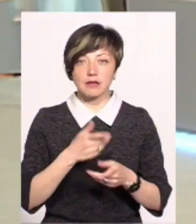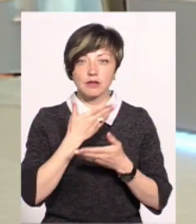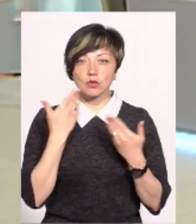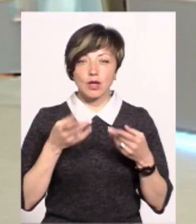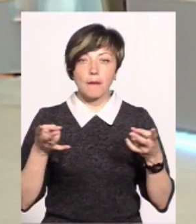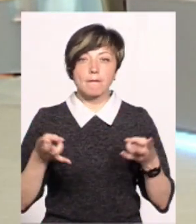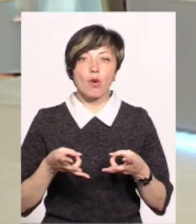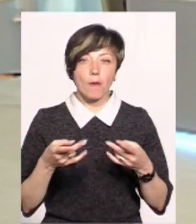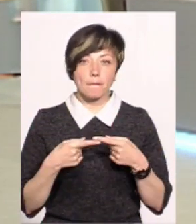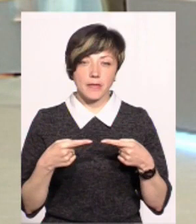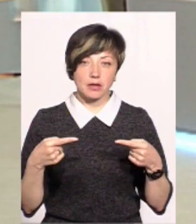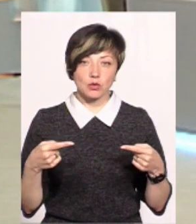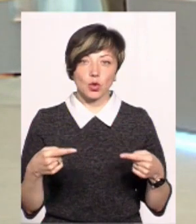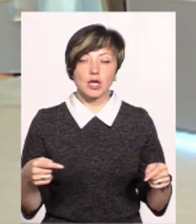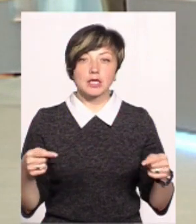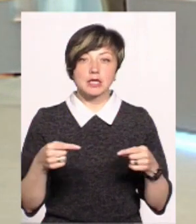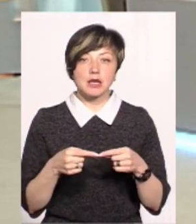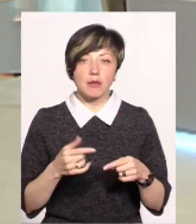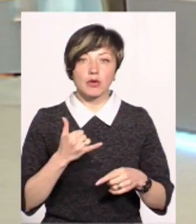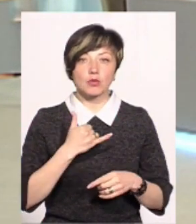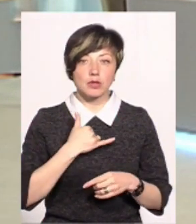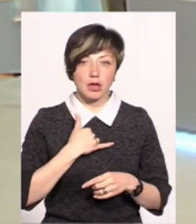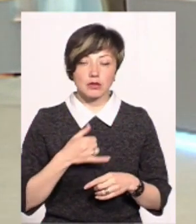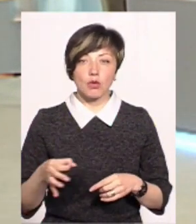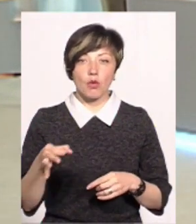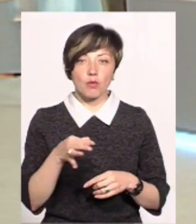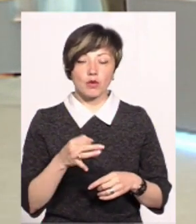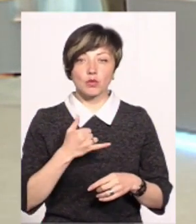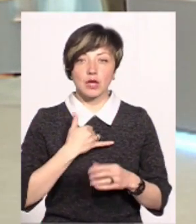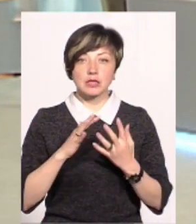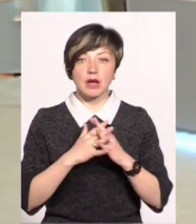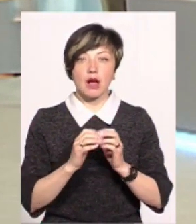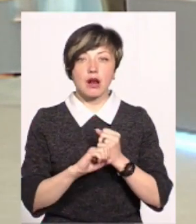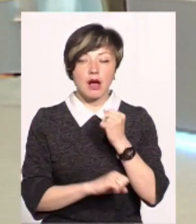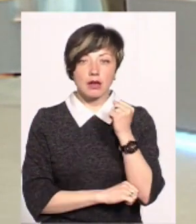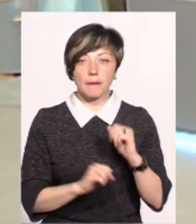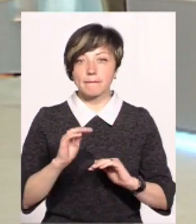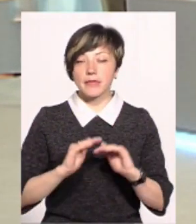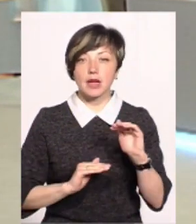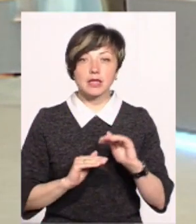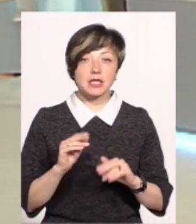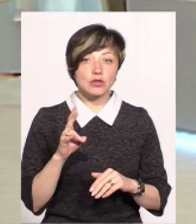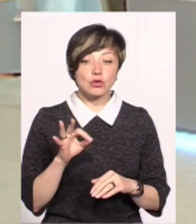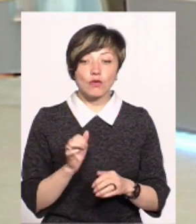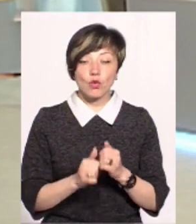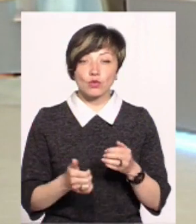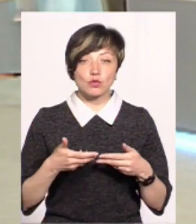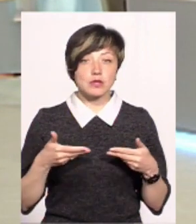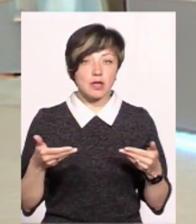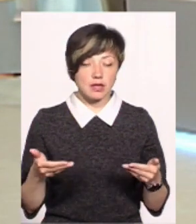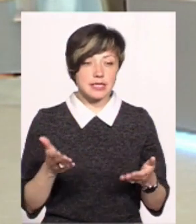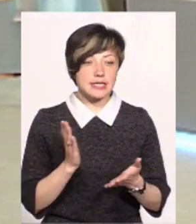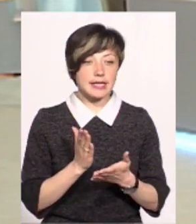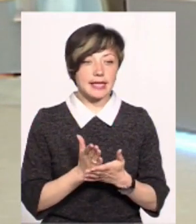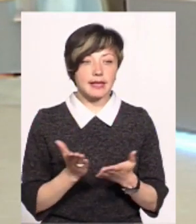відсутність попиту. Саме в нас, область в нас аграрна, практично в кожного з нас